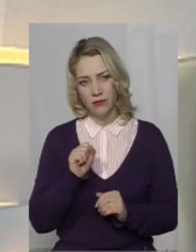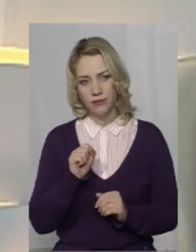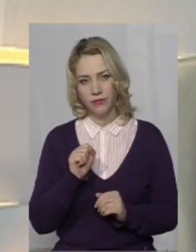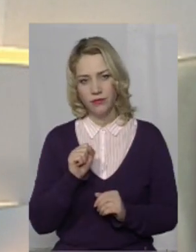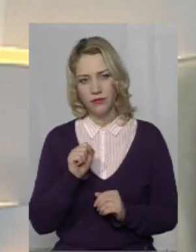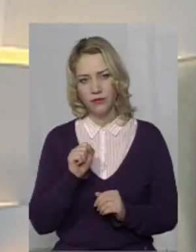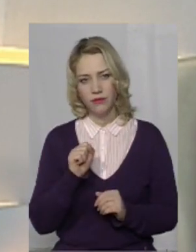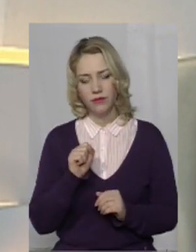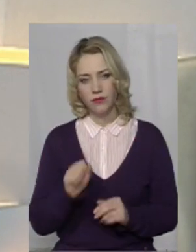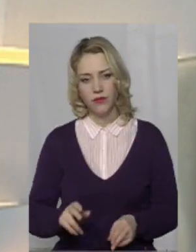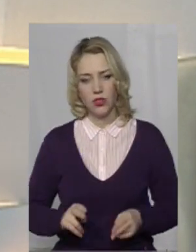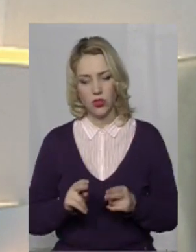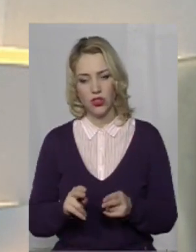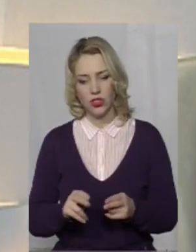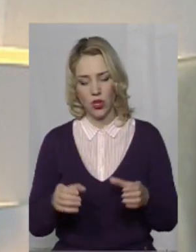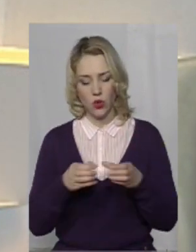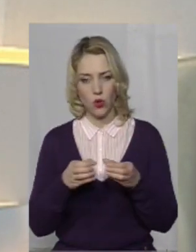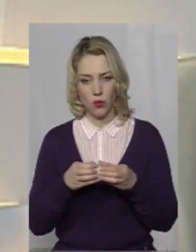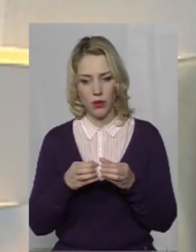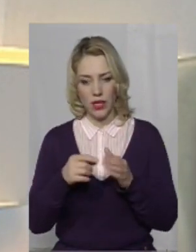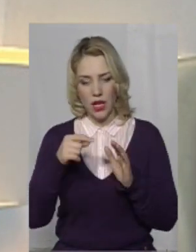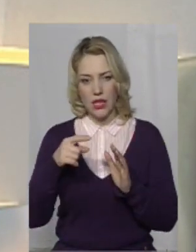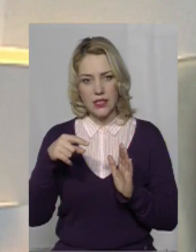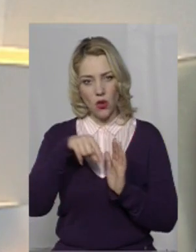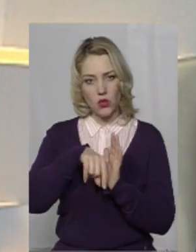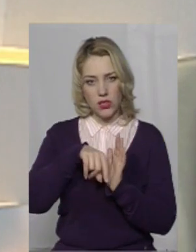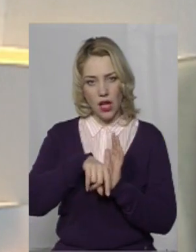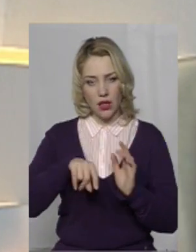злочині групи за знаками організованості,